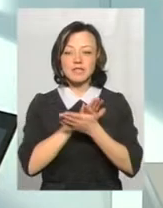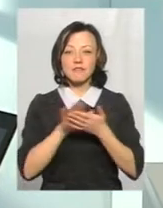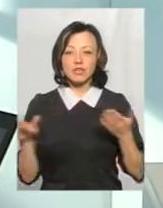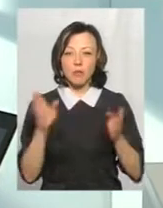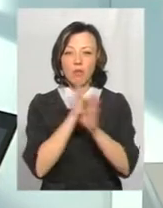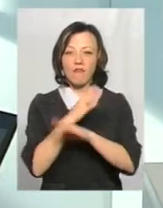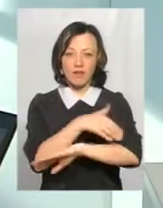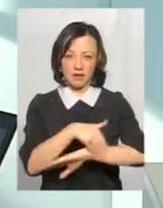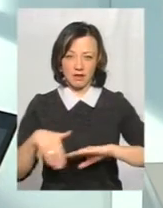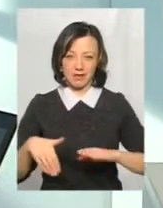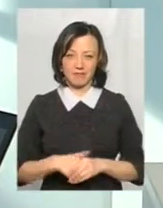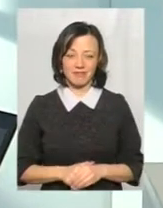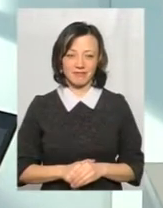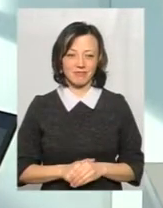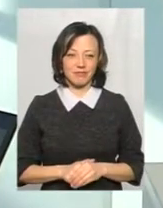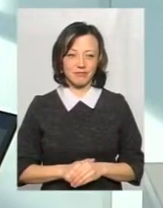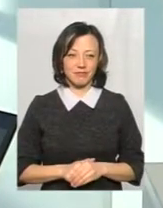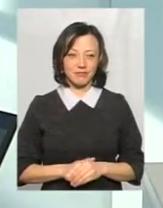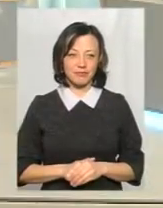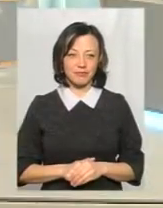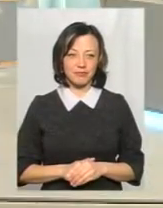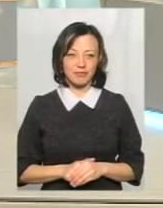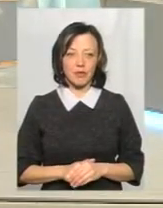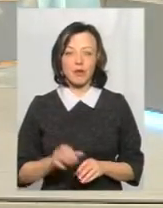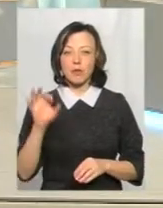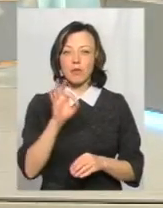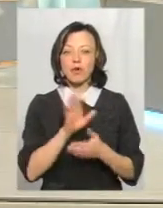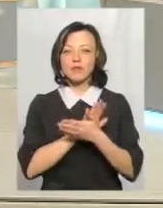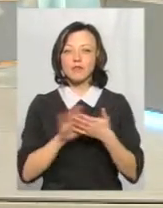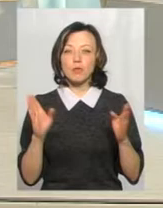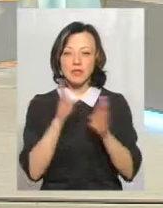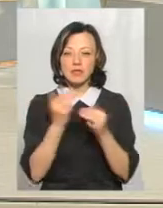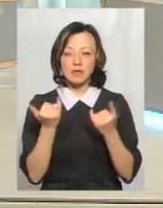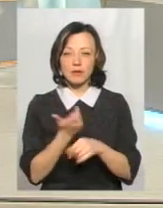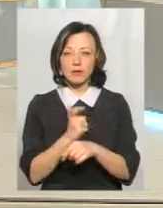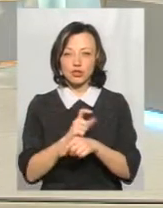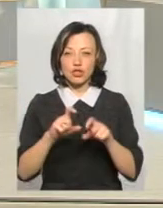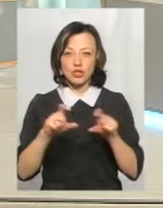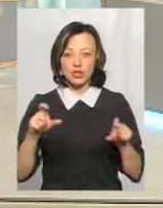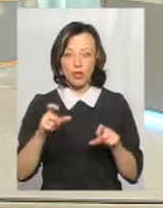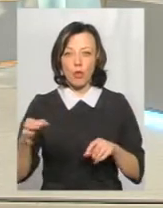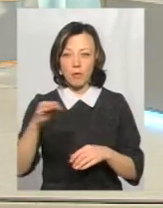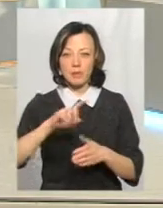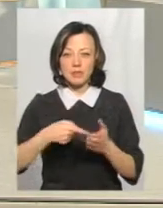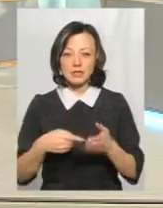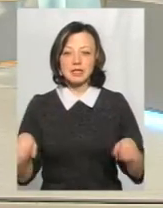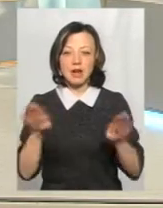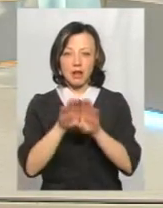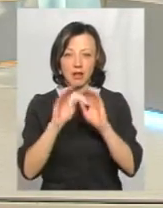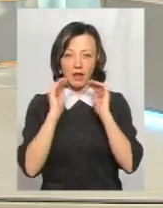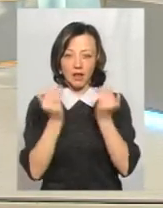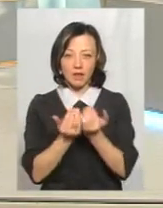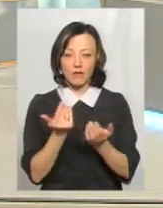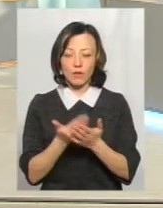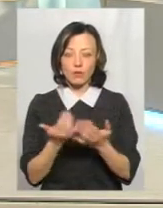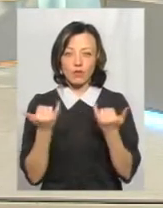повітря. В нас, до речі, про свіже повітря, зараз більшість шкіл, області і міста закрили на карантин. І